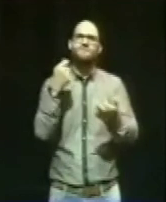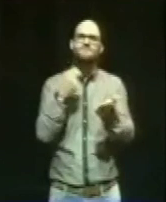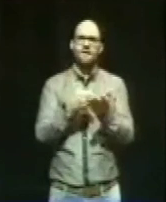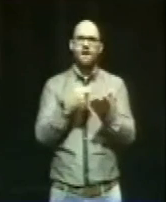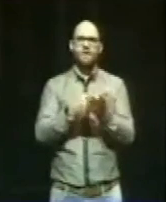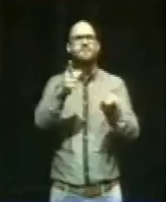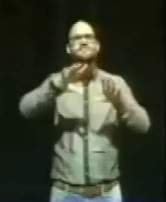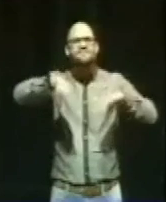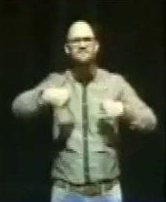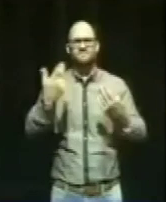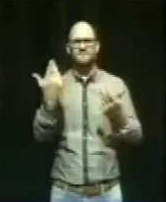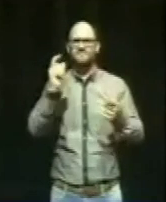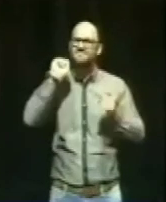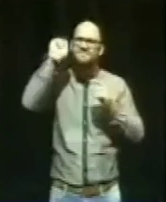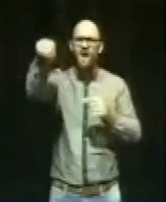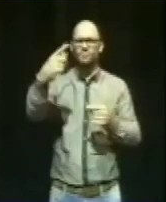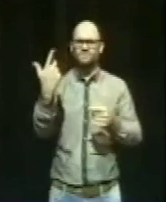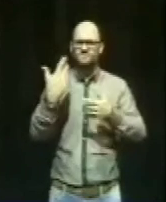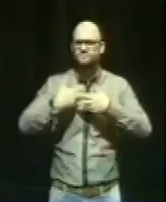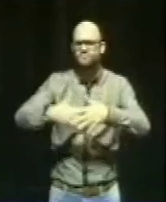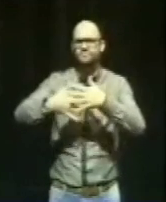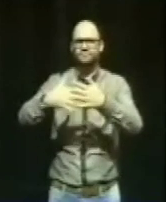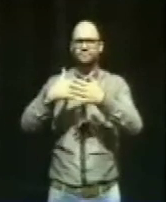Straße zu gehen und auch in die Parlamente.